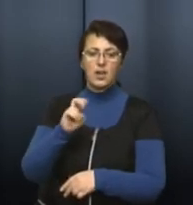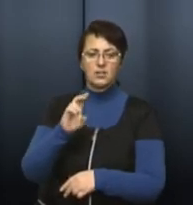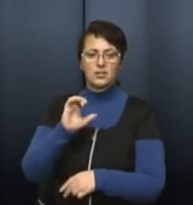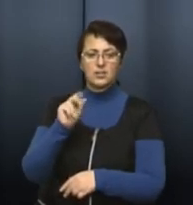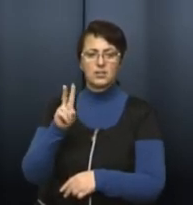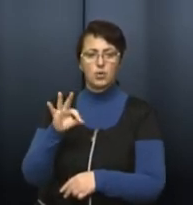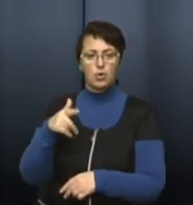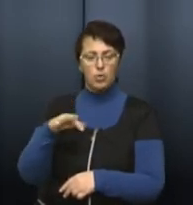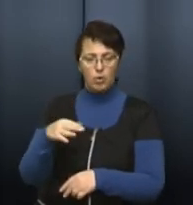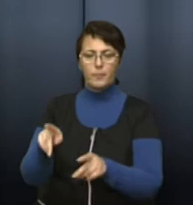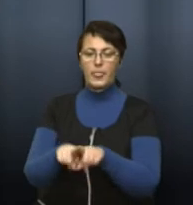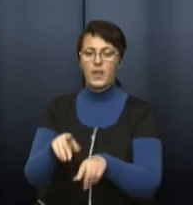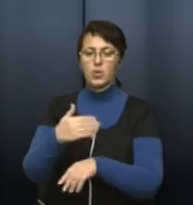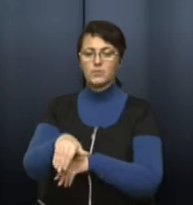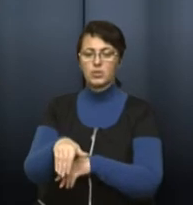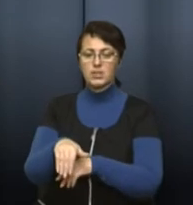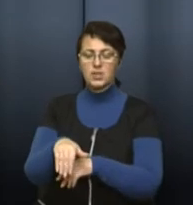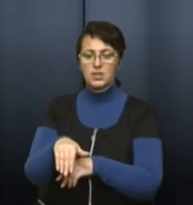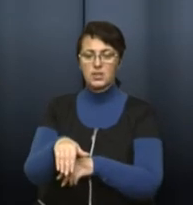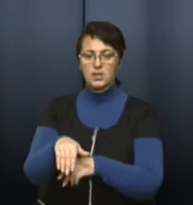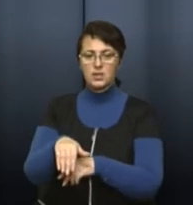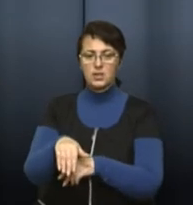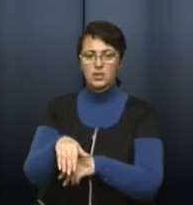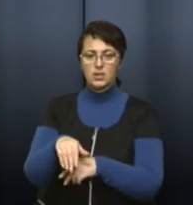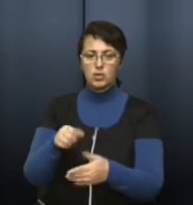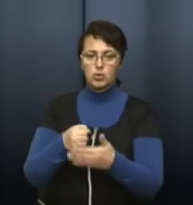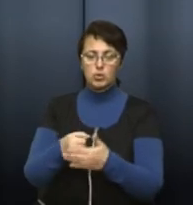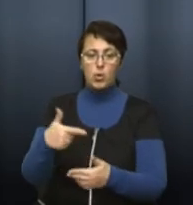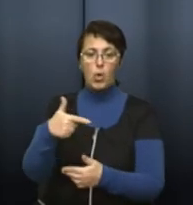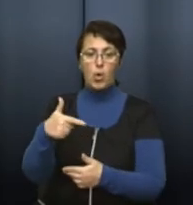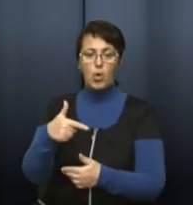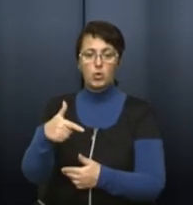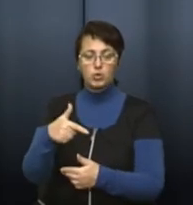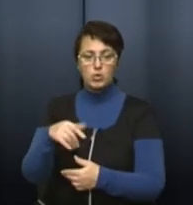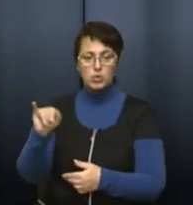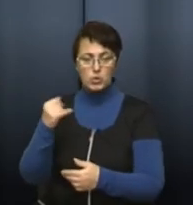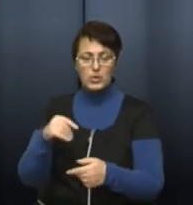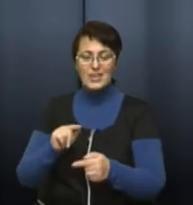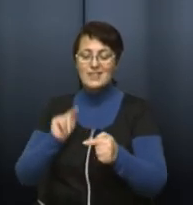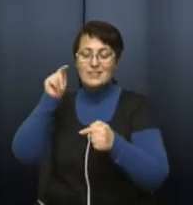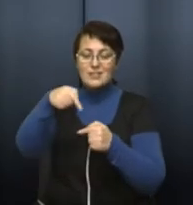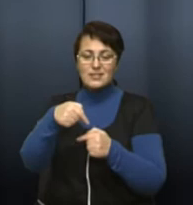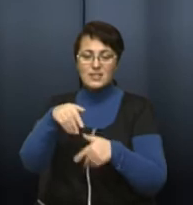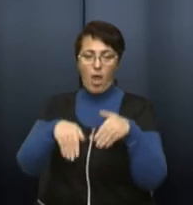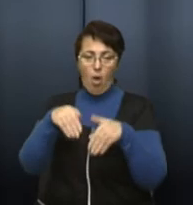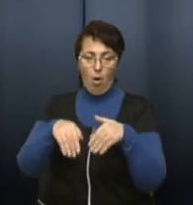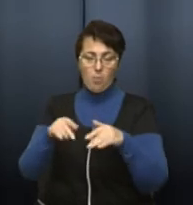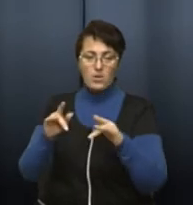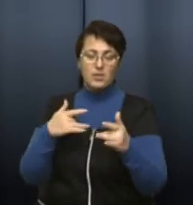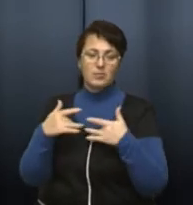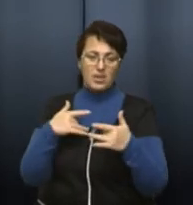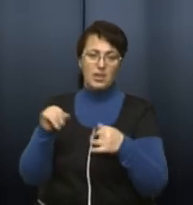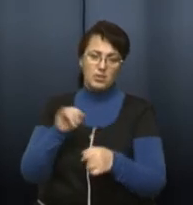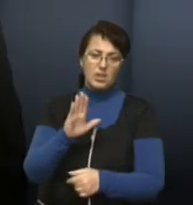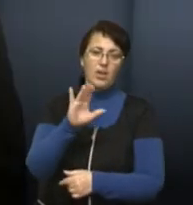також вулиця, власне, Догородоцької, за оперним театром і вулиця Менеченка. Ну, простіше